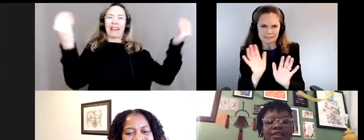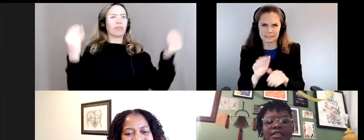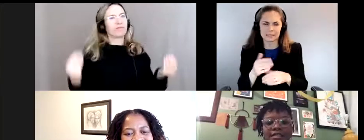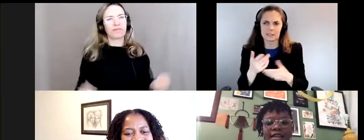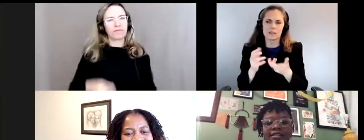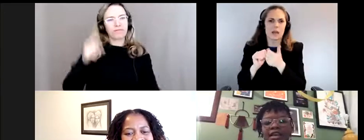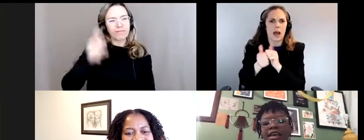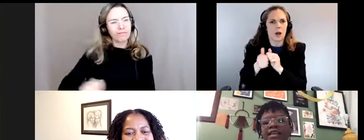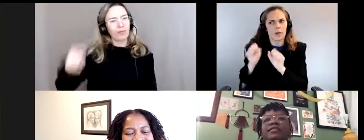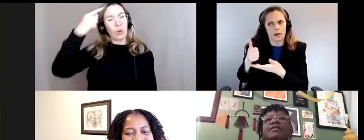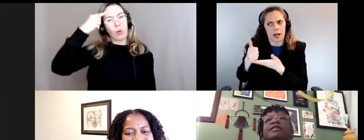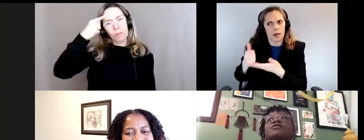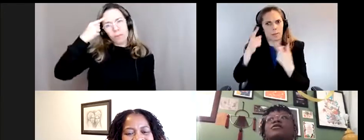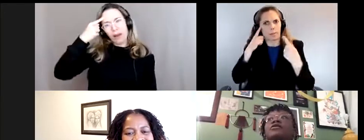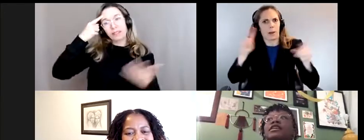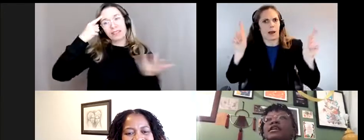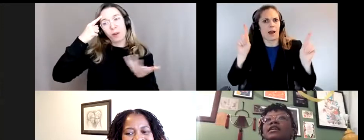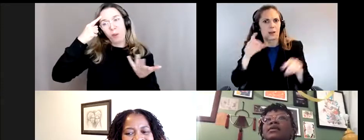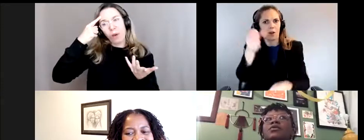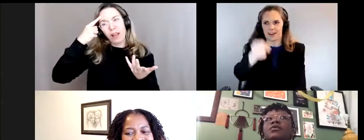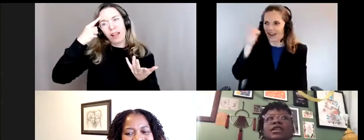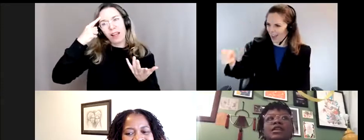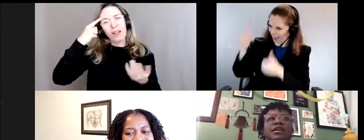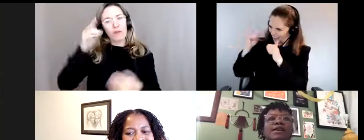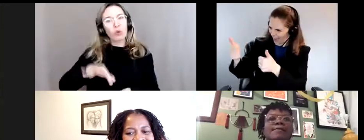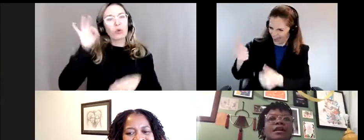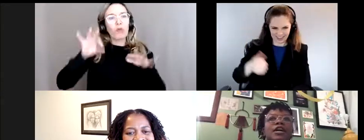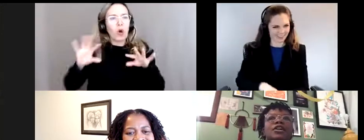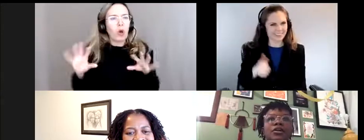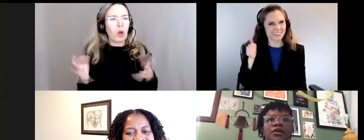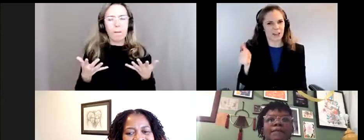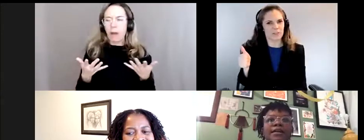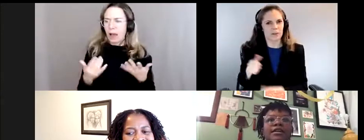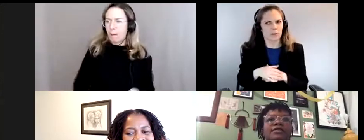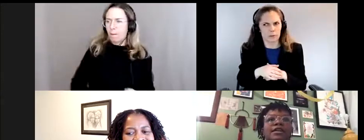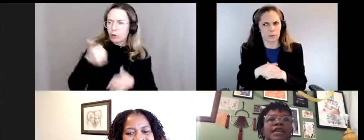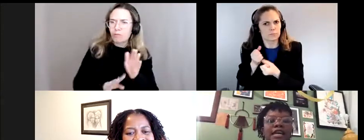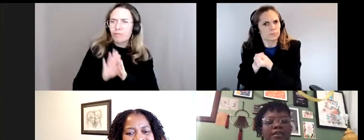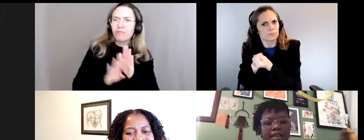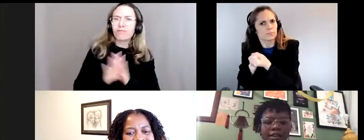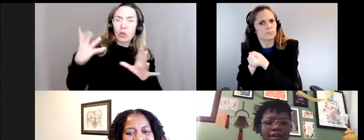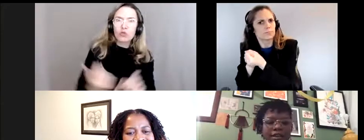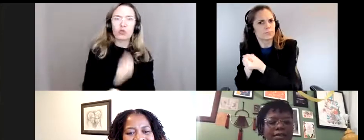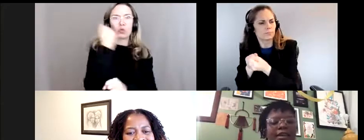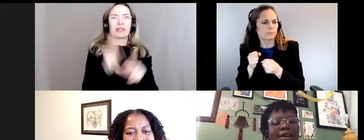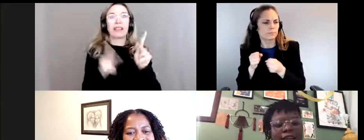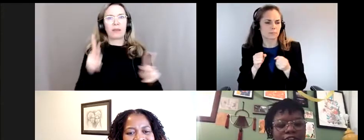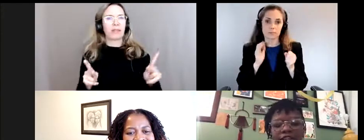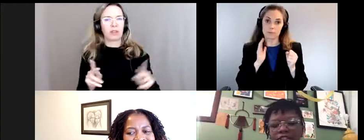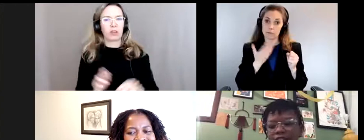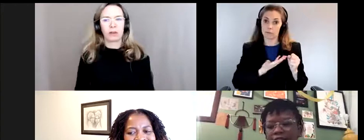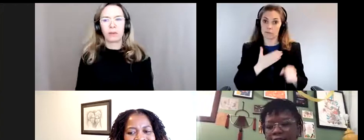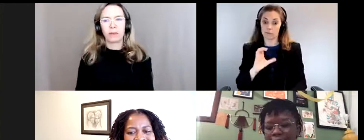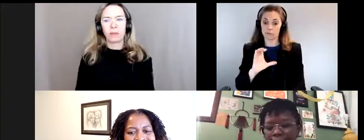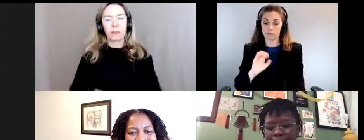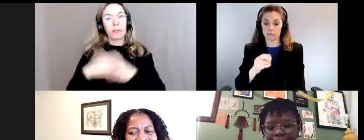vraiment penser à trouver des façons d'augmenter ou de faciliter le succès de ces personnes-là. Et comme